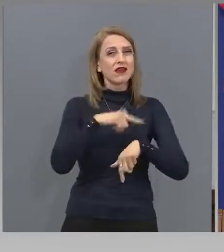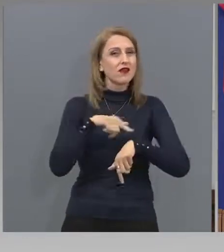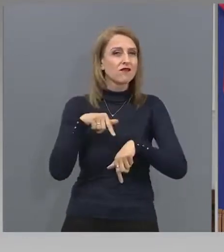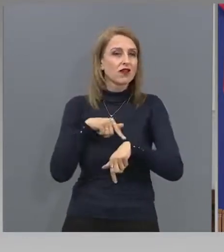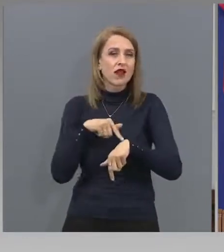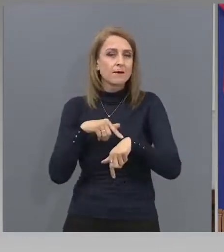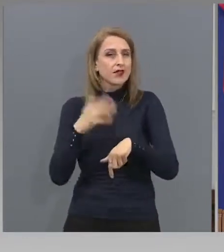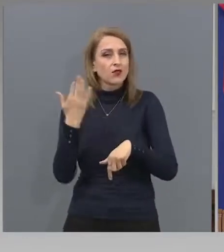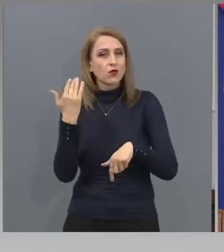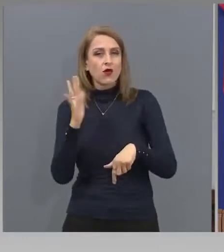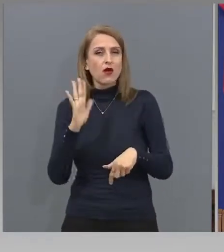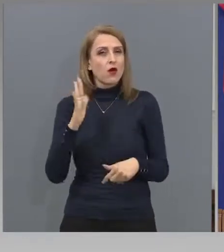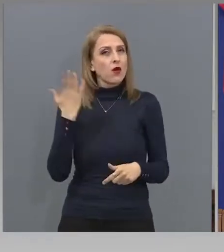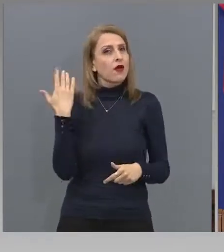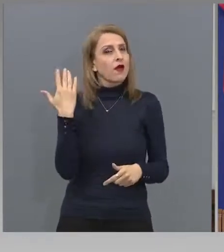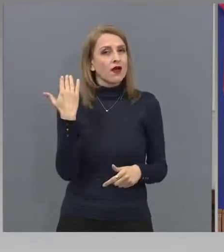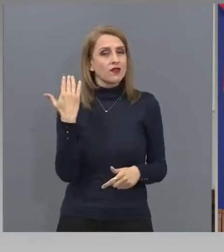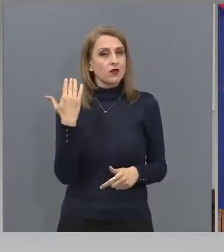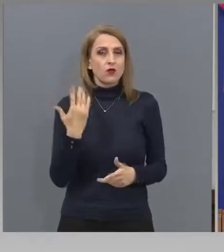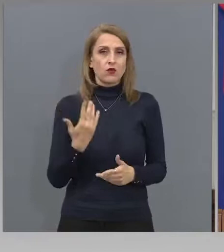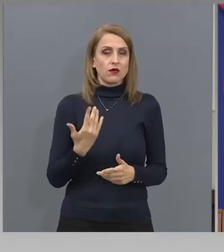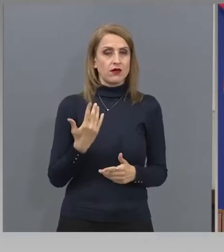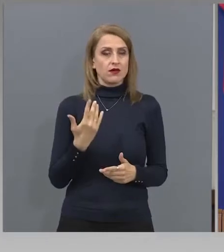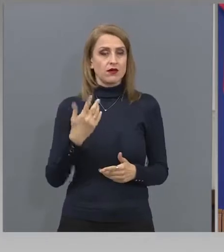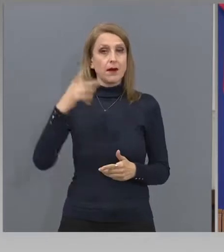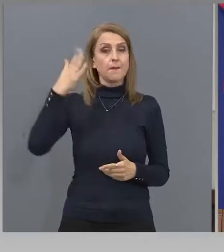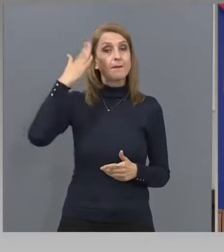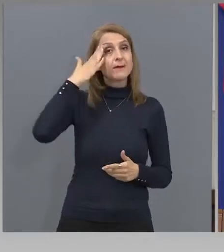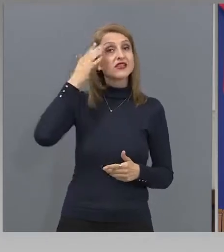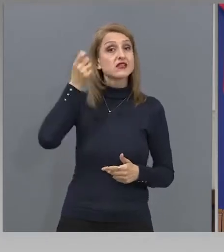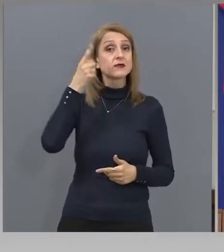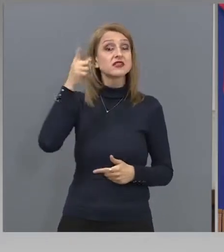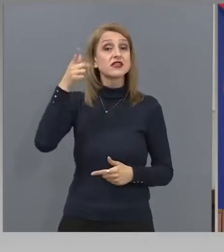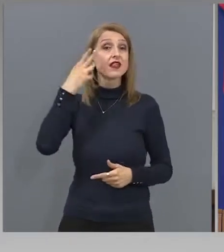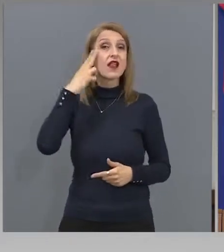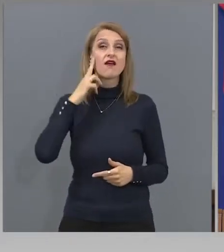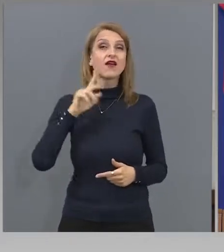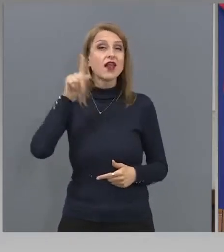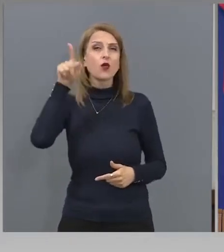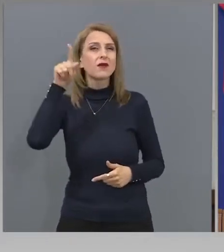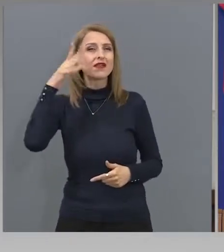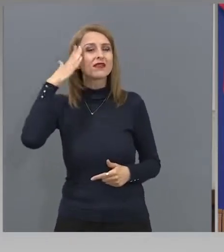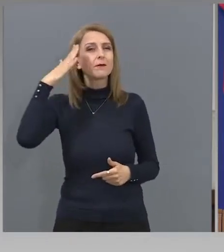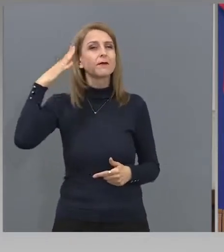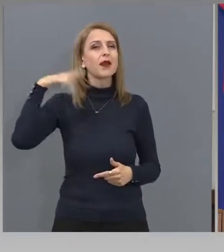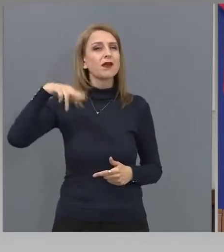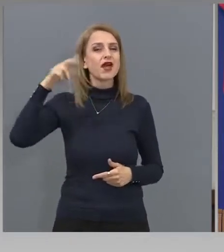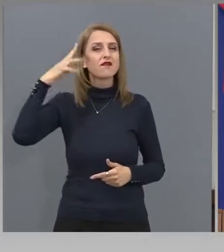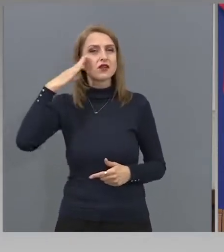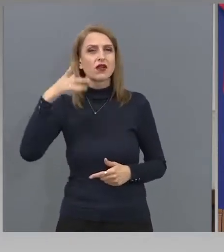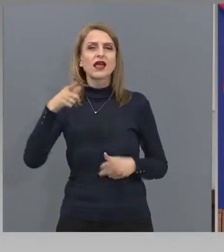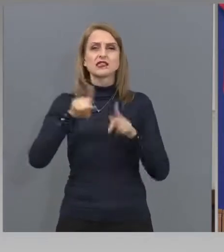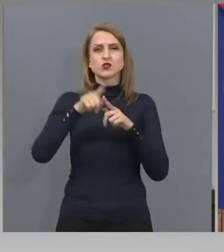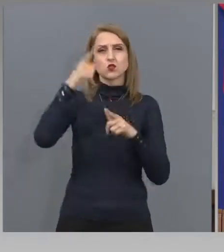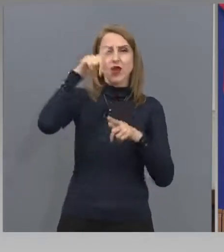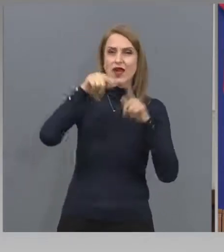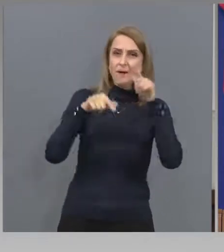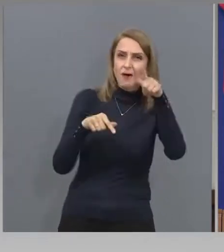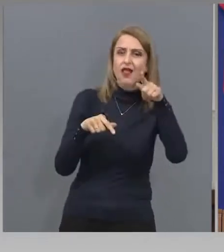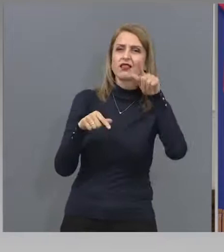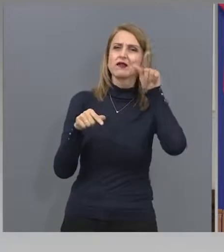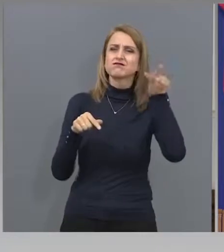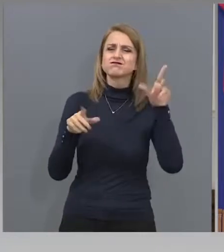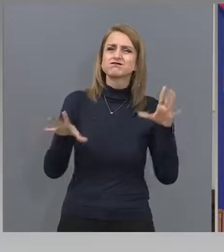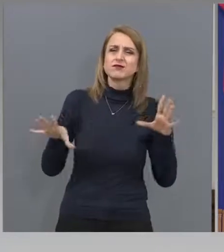премиера на Великобритания, президента на Франция, канцеля на Германия и всички 28